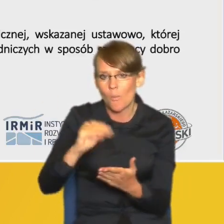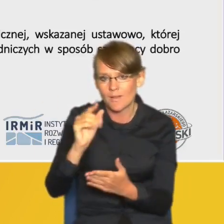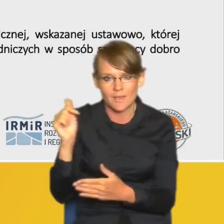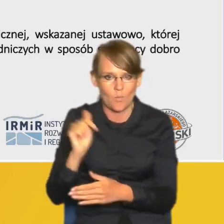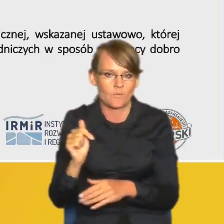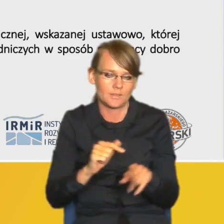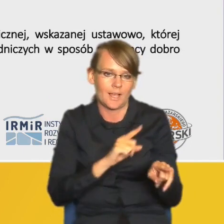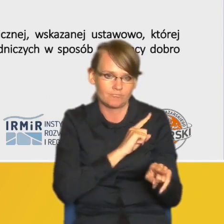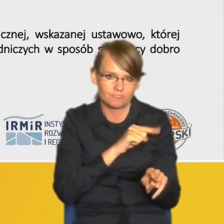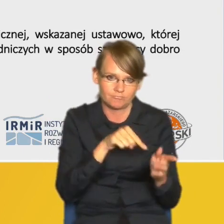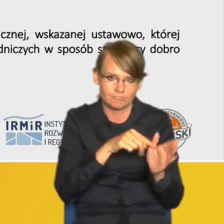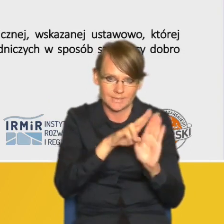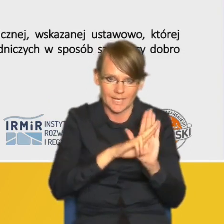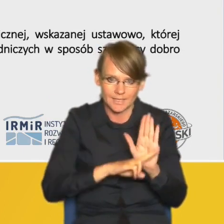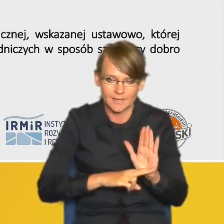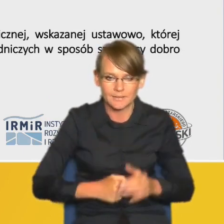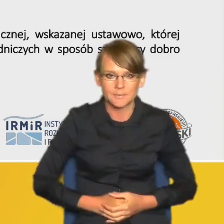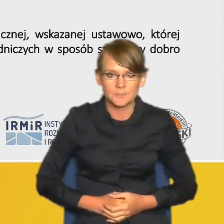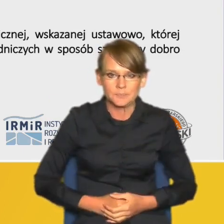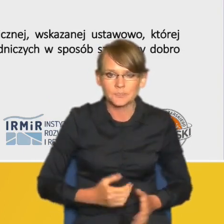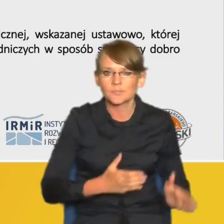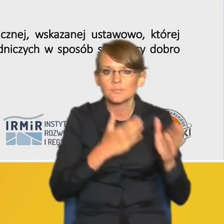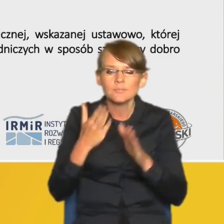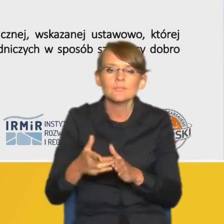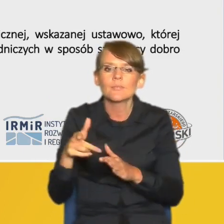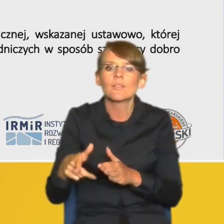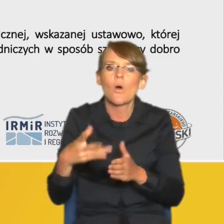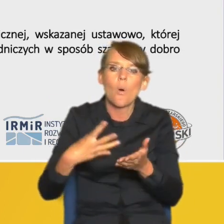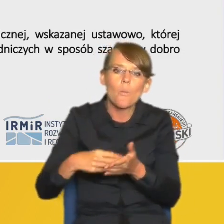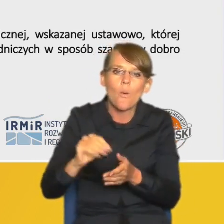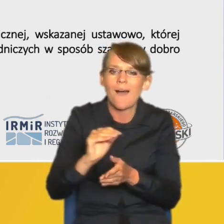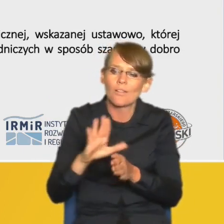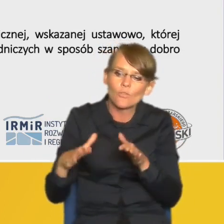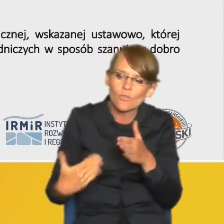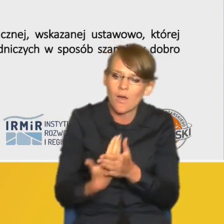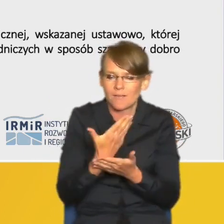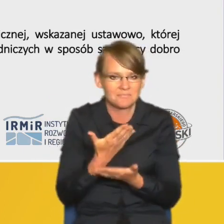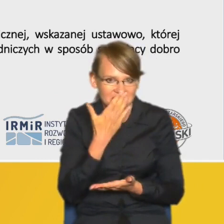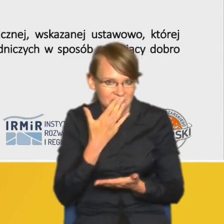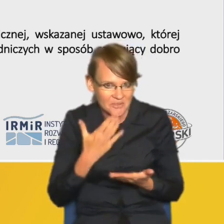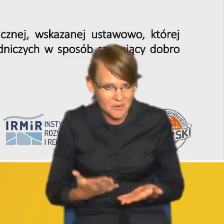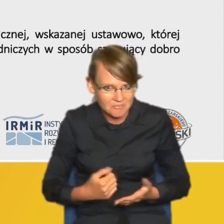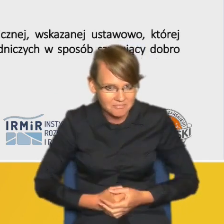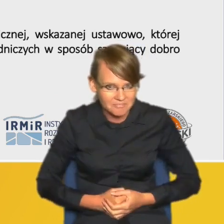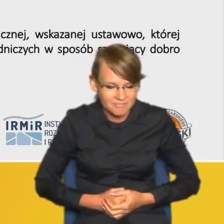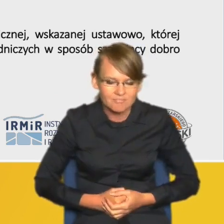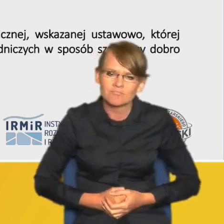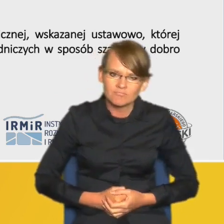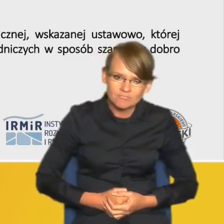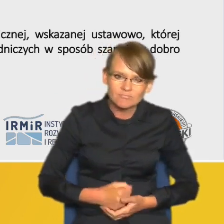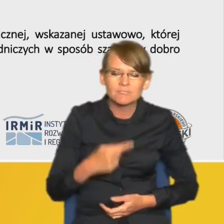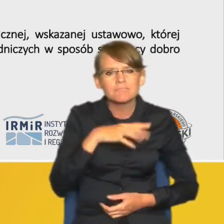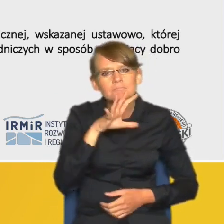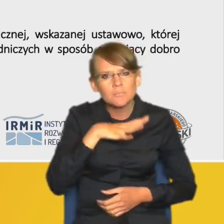chodzi o nowy model tej opłaty to tak jak powiedziałem wydaje się kierując się wzorem